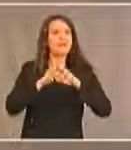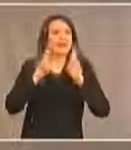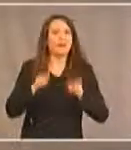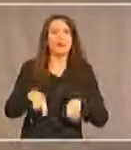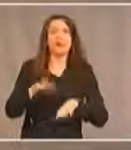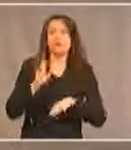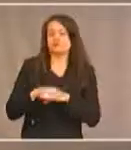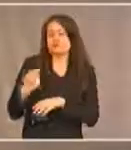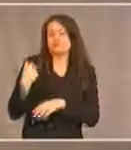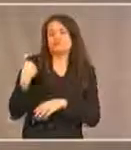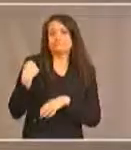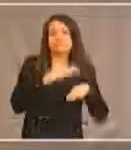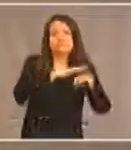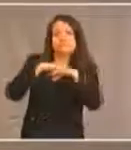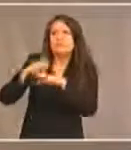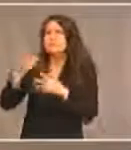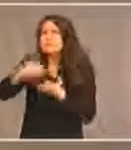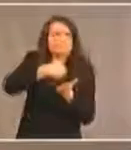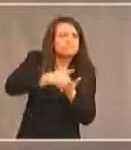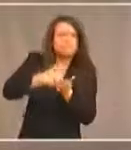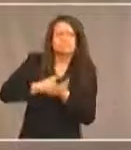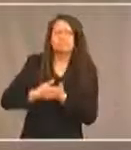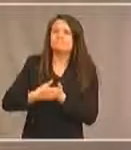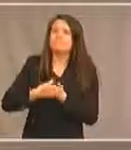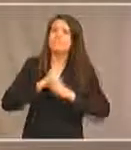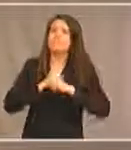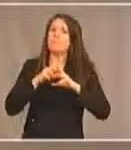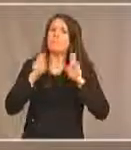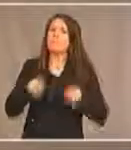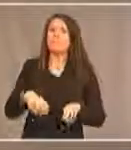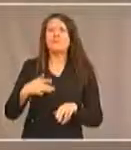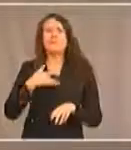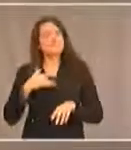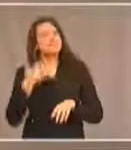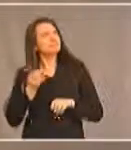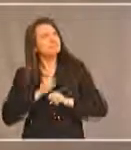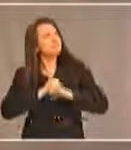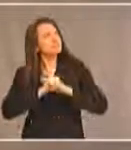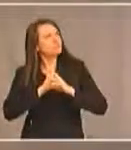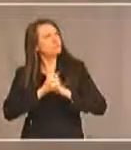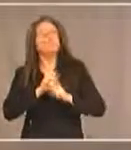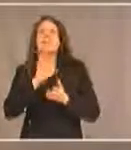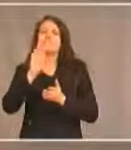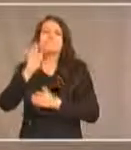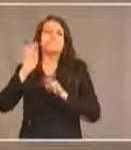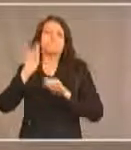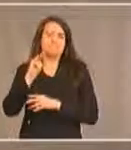a été dit suite à nos consultations et nous pensons le diffuser en mai 2017.